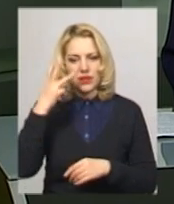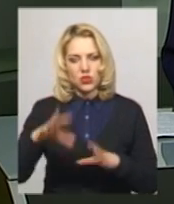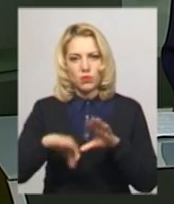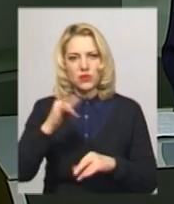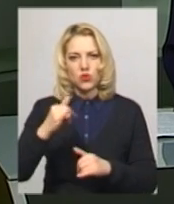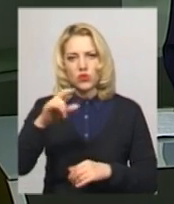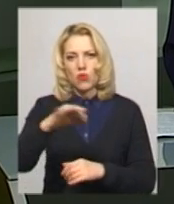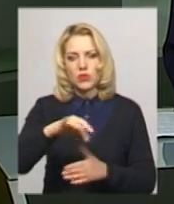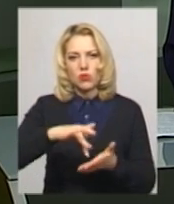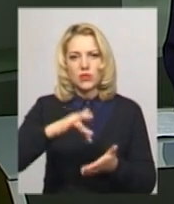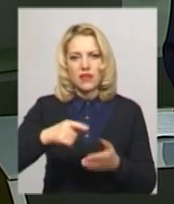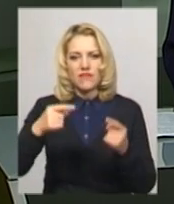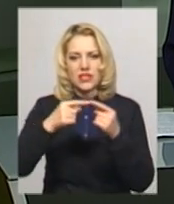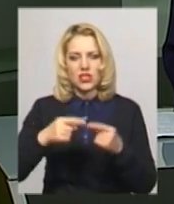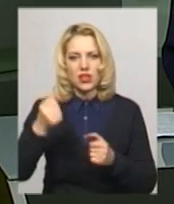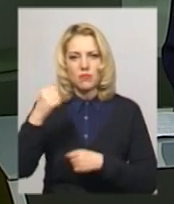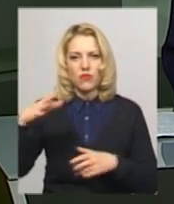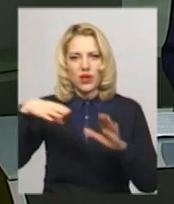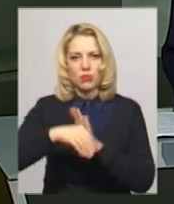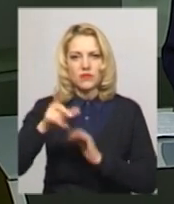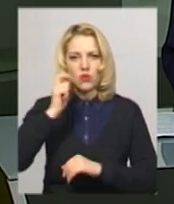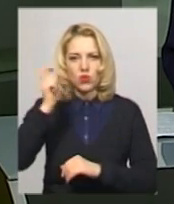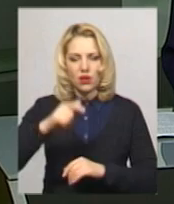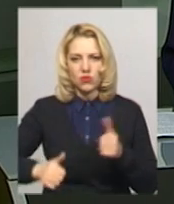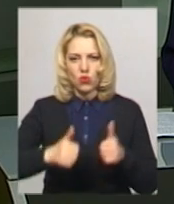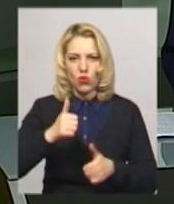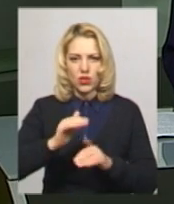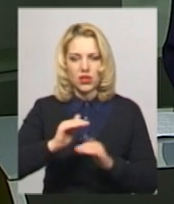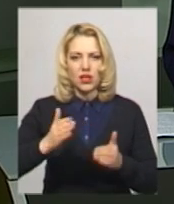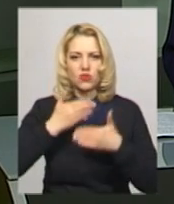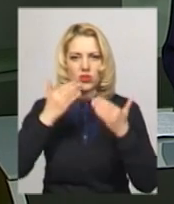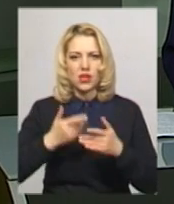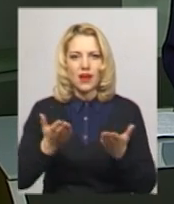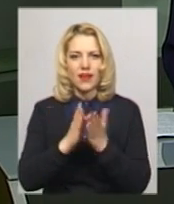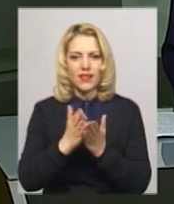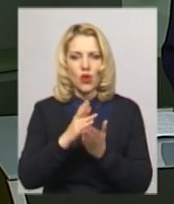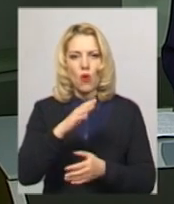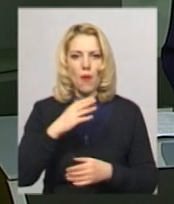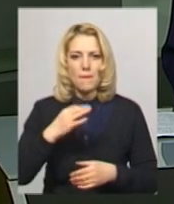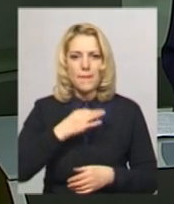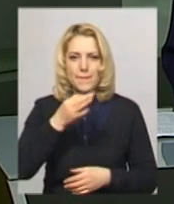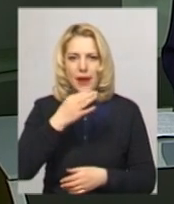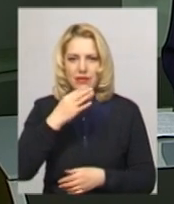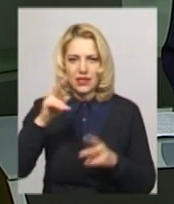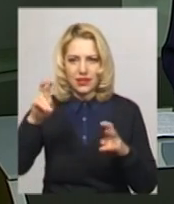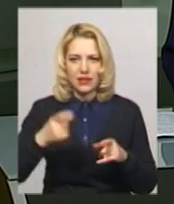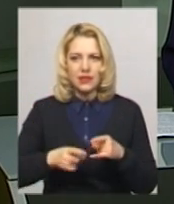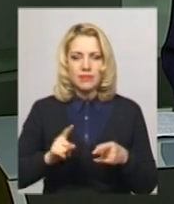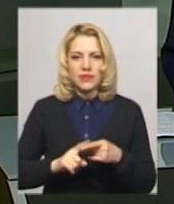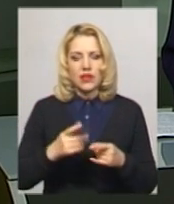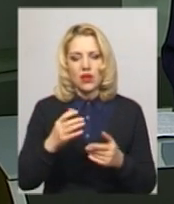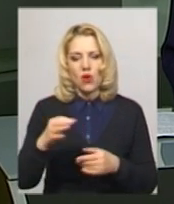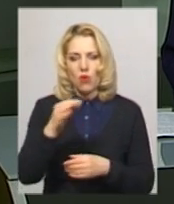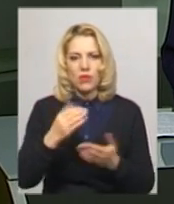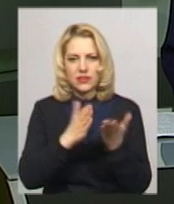в обласному центрі. Визначали переможця у рамках всеукраїнського конкурсу дитячого читання «Книгуманія». У Хмельницькій обласній бібліотеці для дітей